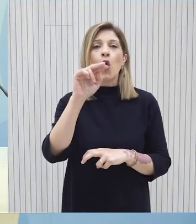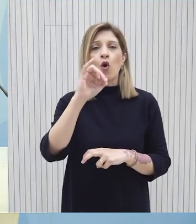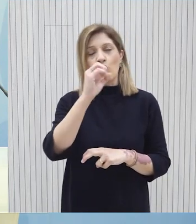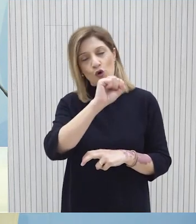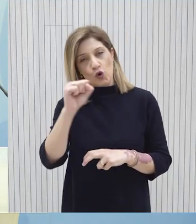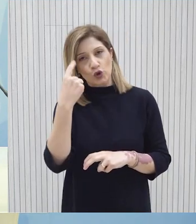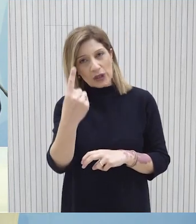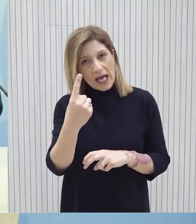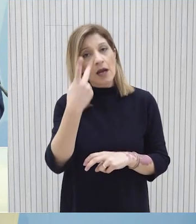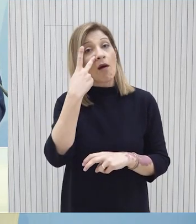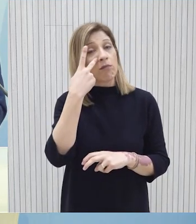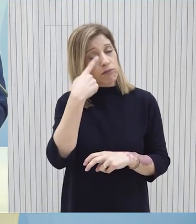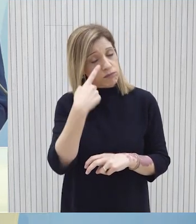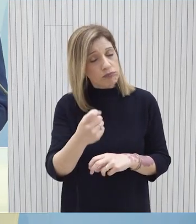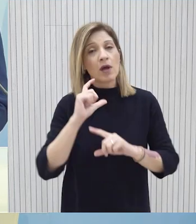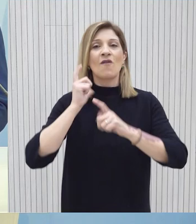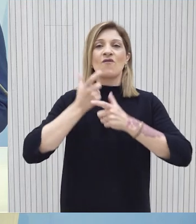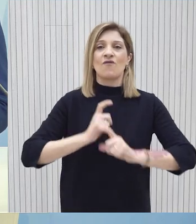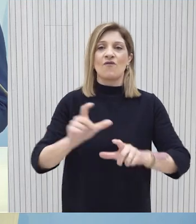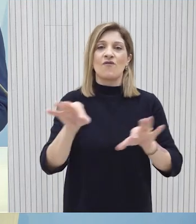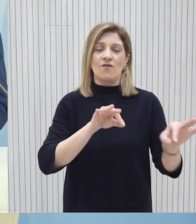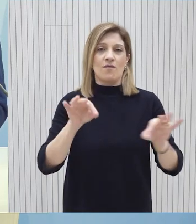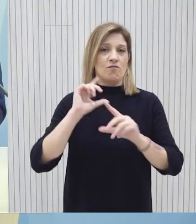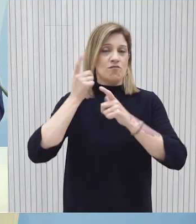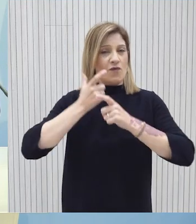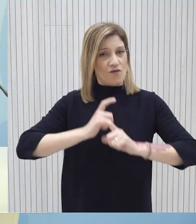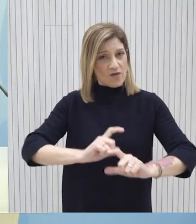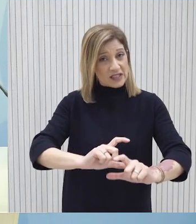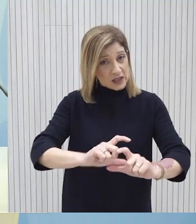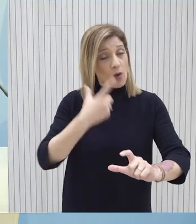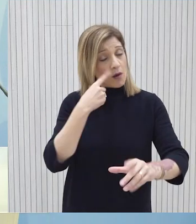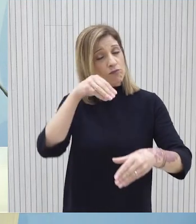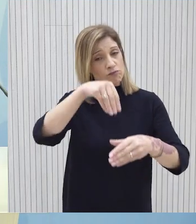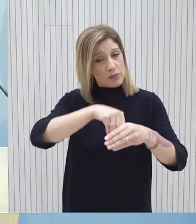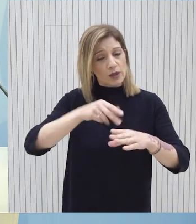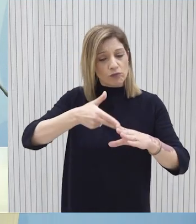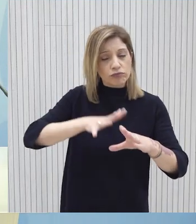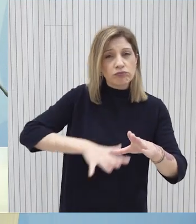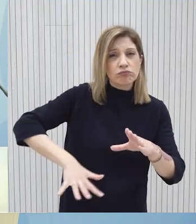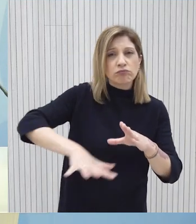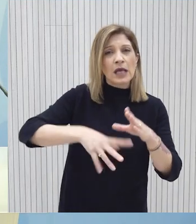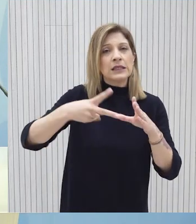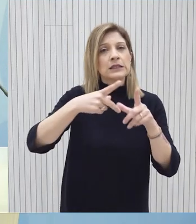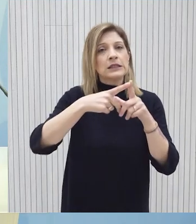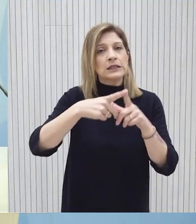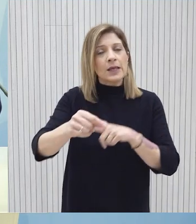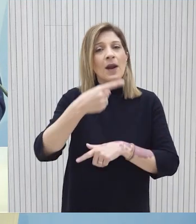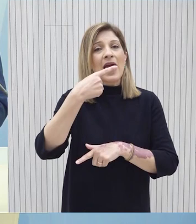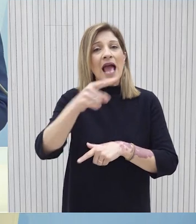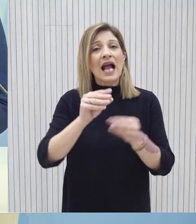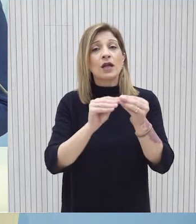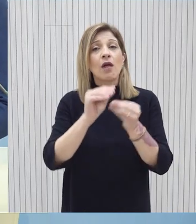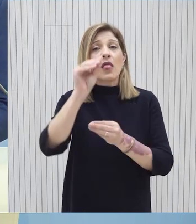την ύπαρξη της ίδιας στήλης φυσικού αερίου με παραγωγική ζώνη εντός γεωλογικού σχηματισμού που υπερβαίνει τα 115